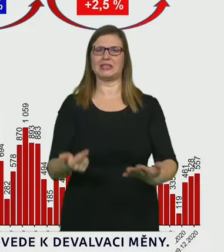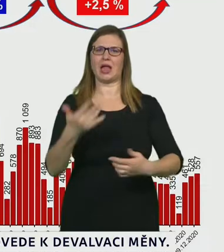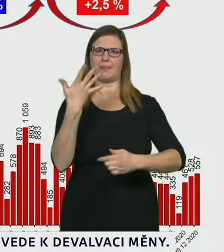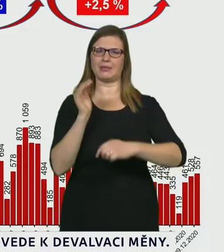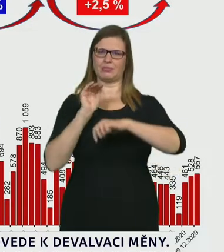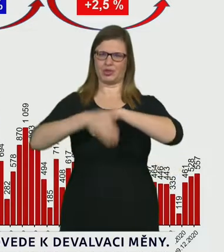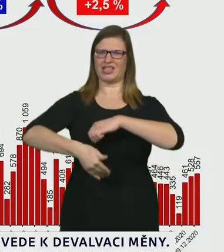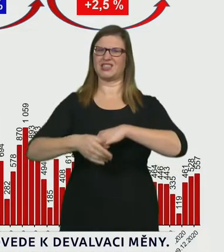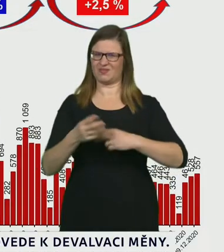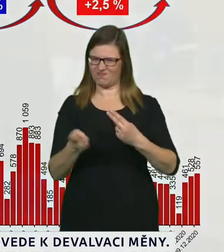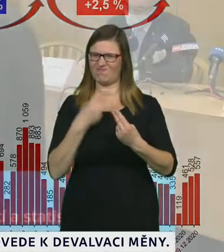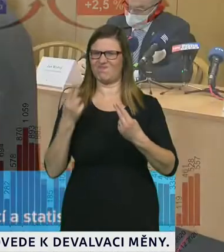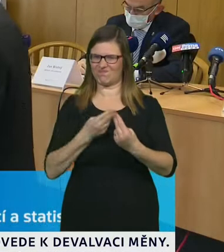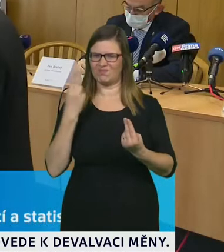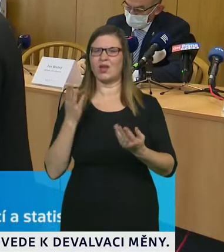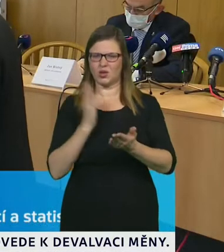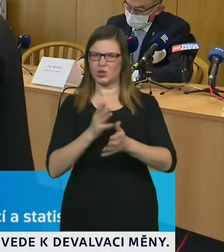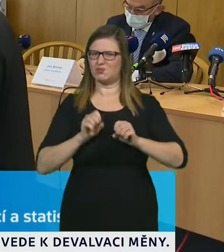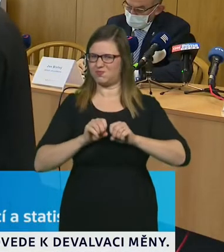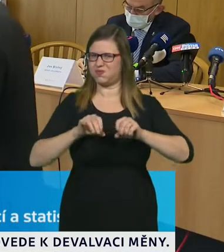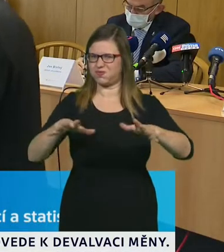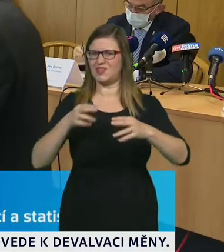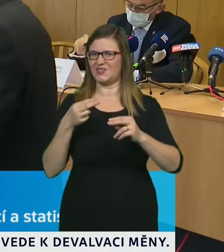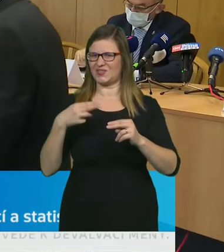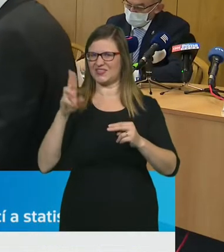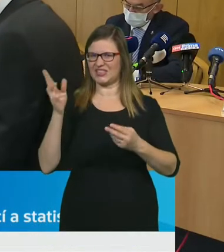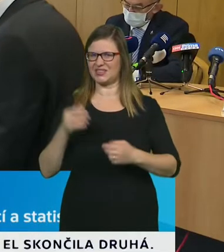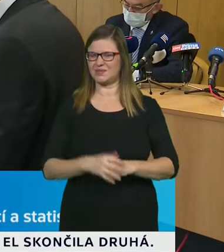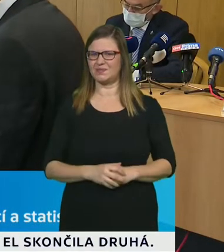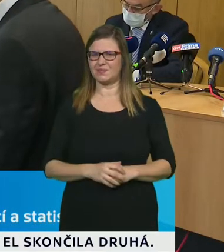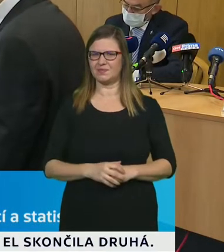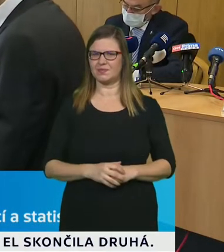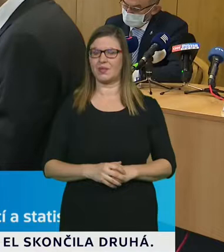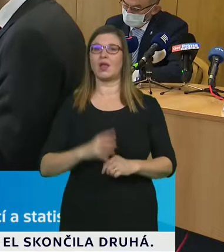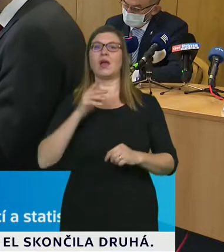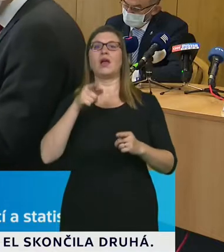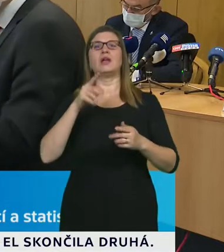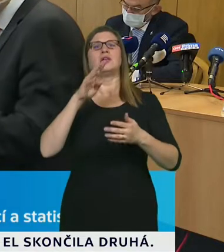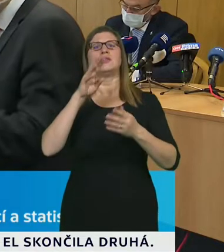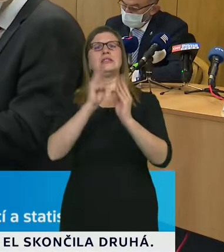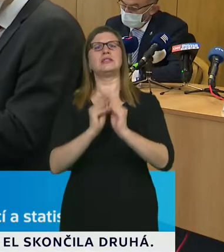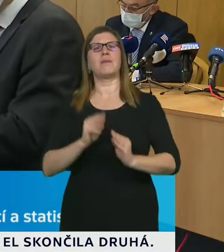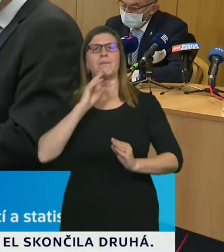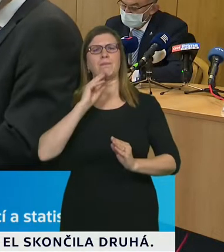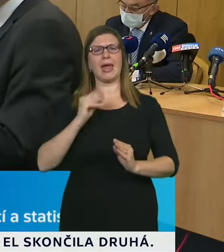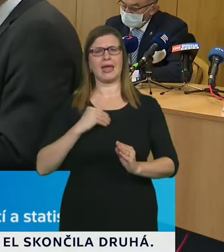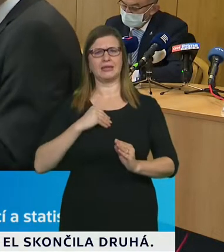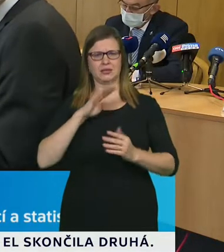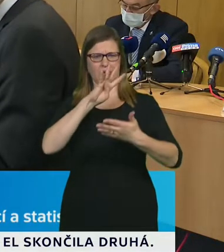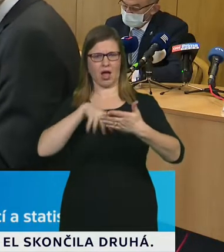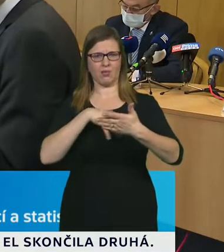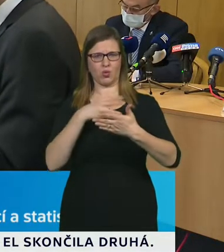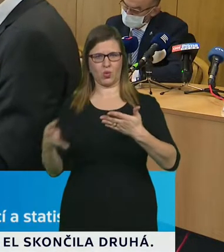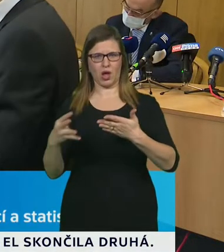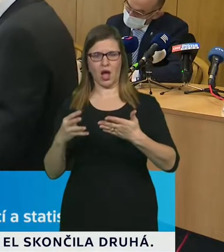Rizikové skóre, které počítáme v protiepidemickém systému PES, což je ukazatel, který integruje čtyři parametry